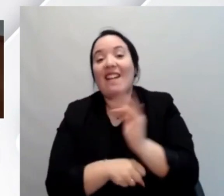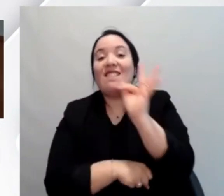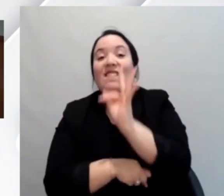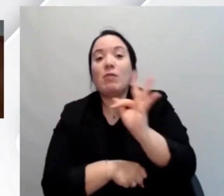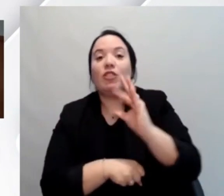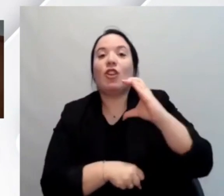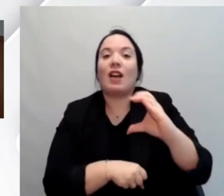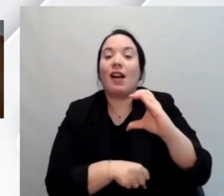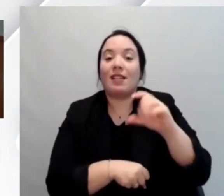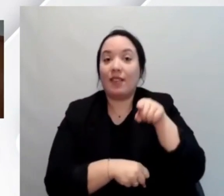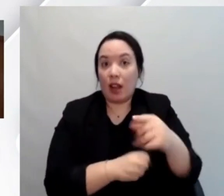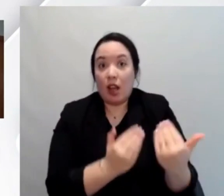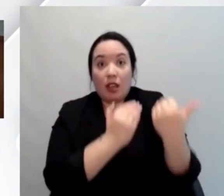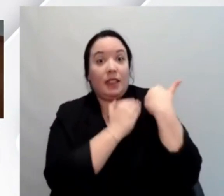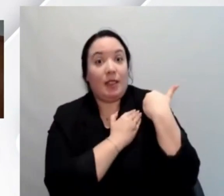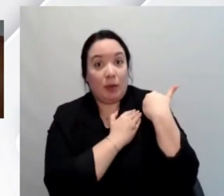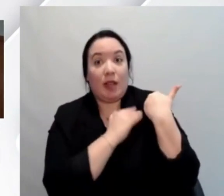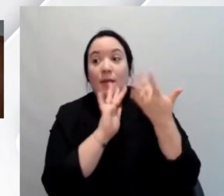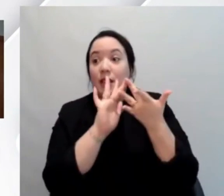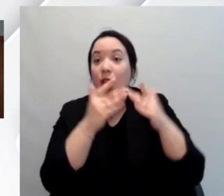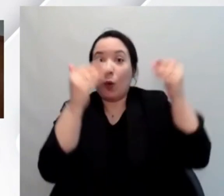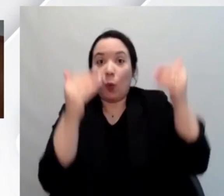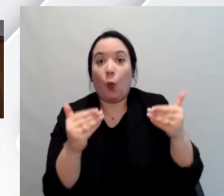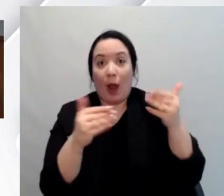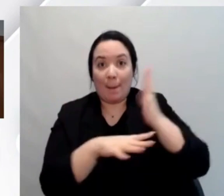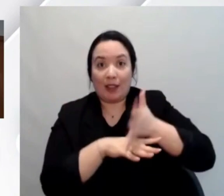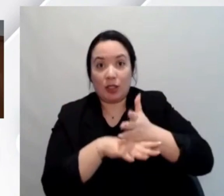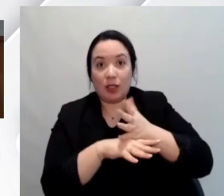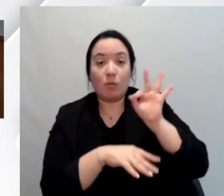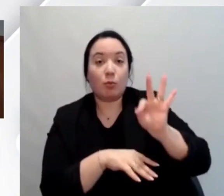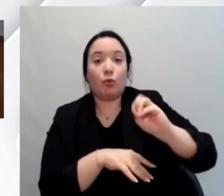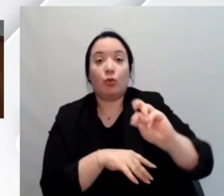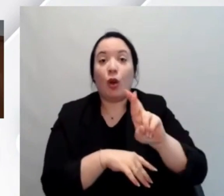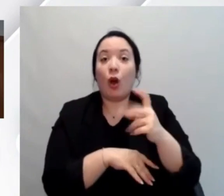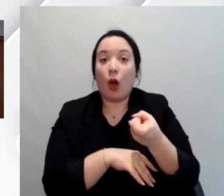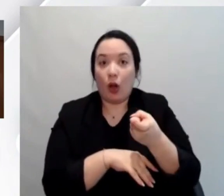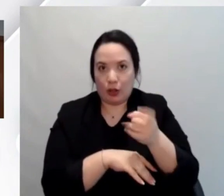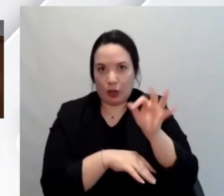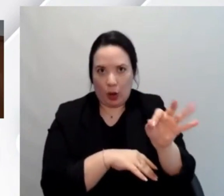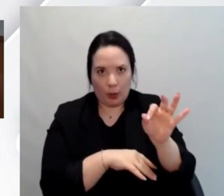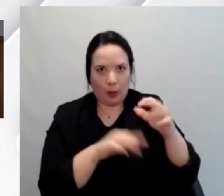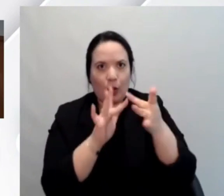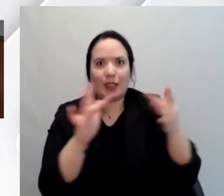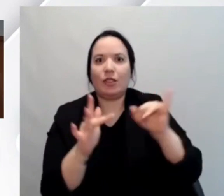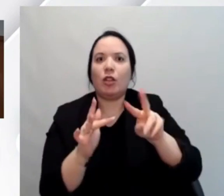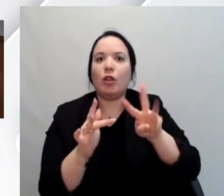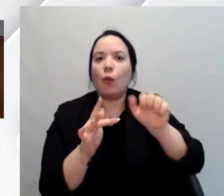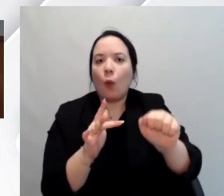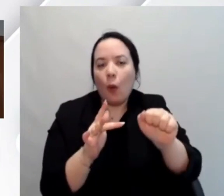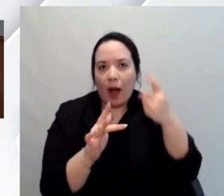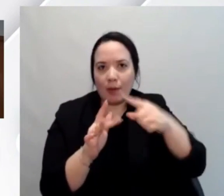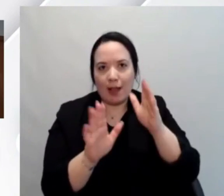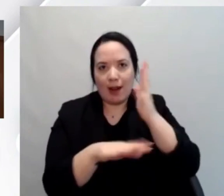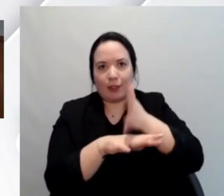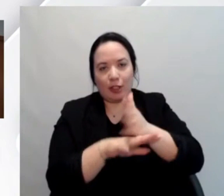responsabile, tra l'altro, del progetto webaccessibile.org, che è la risorsa IWA dedicata al tema dell'accessibilità. E a